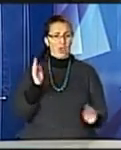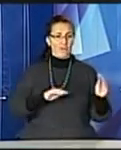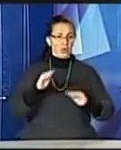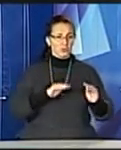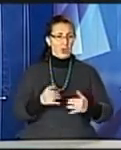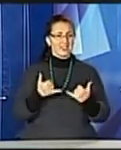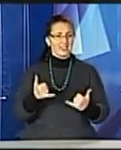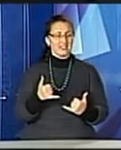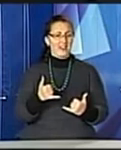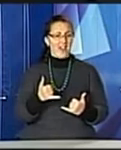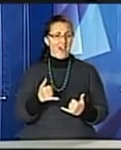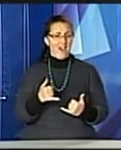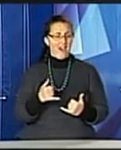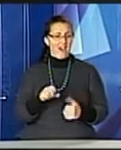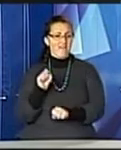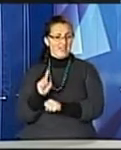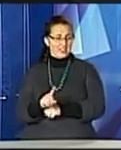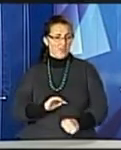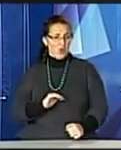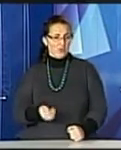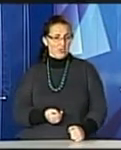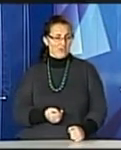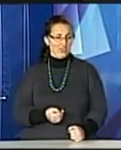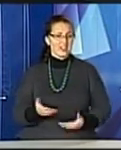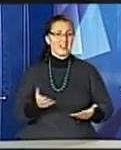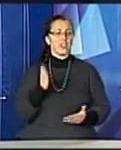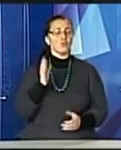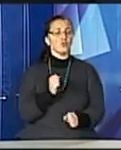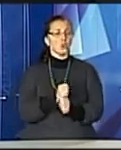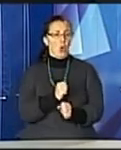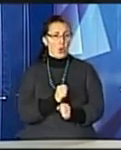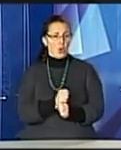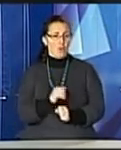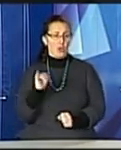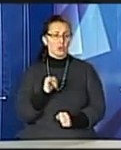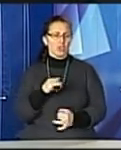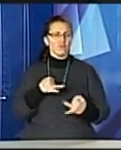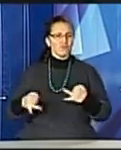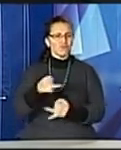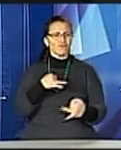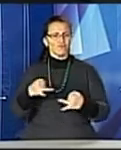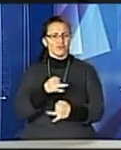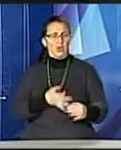підрядника рахунки, акти виконаних робіт і консулювати ходу виконання